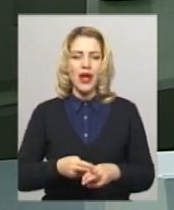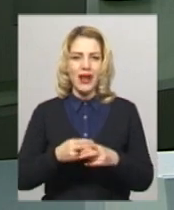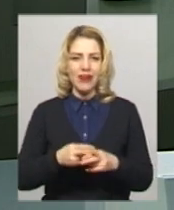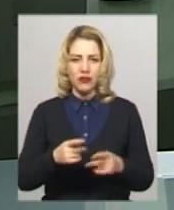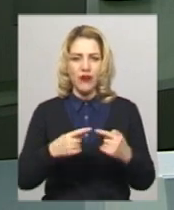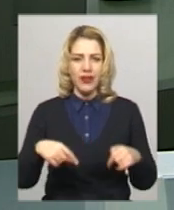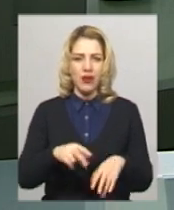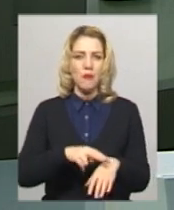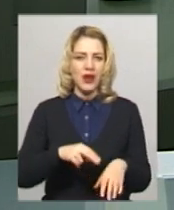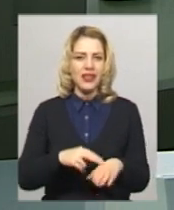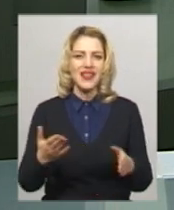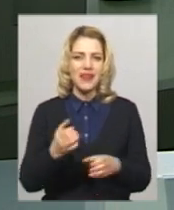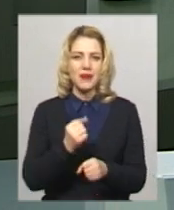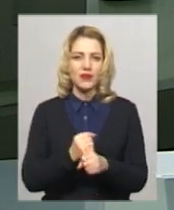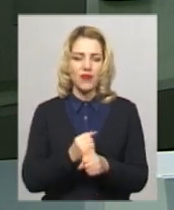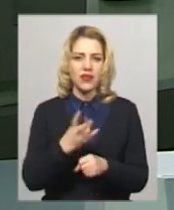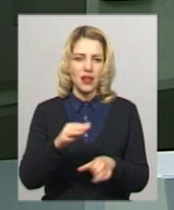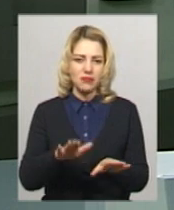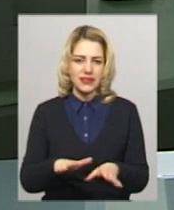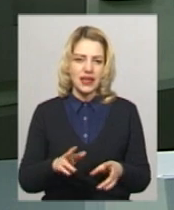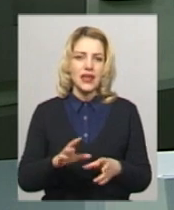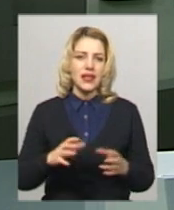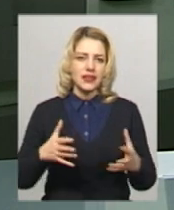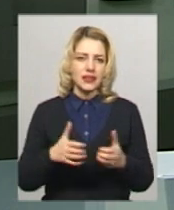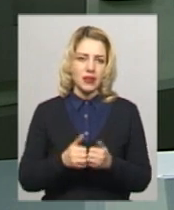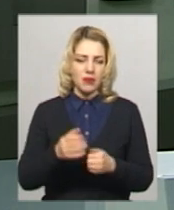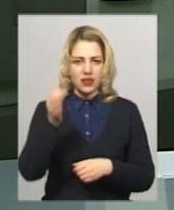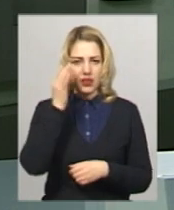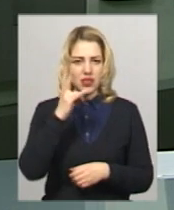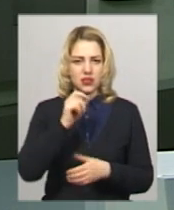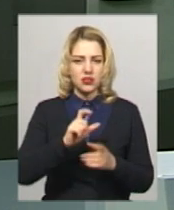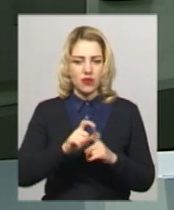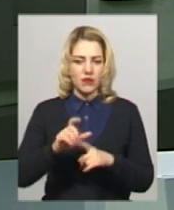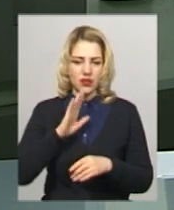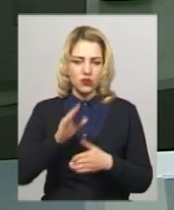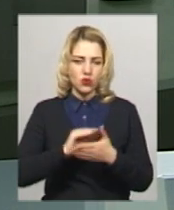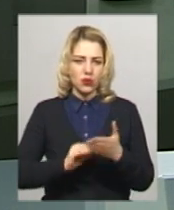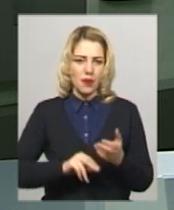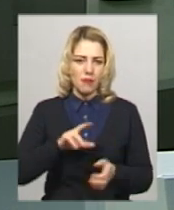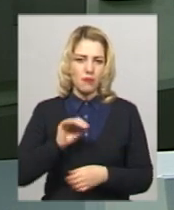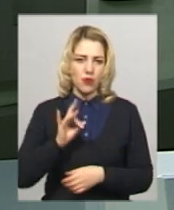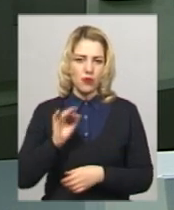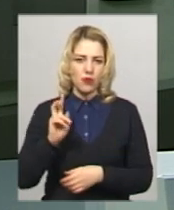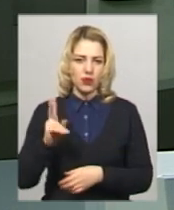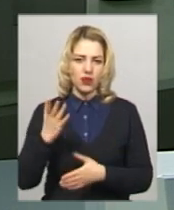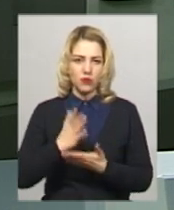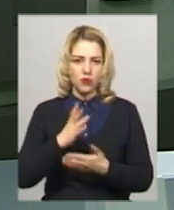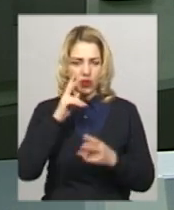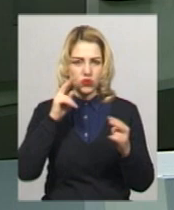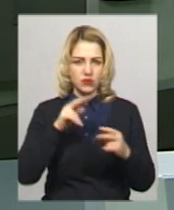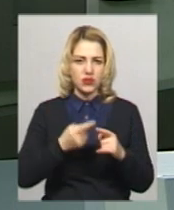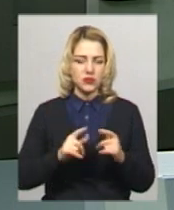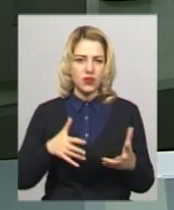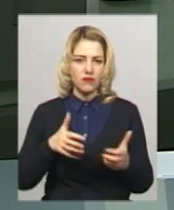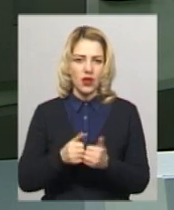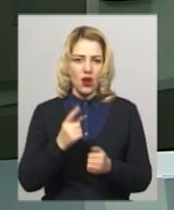поліції, які працювали на місці ДТП. Нагадаю, за словами нашого кореспондента Світлани Поробок, котра стала очевидцем аварії,